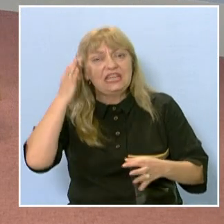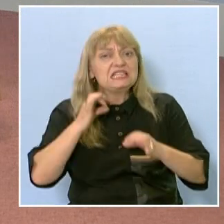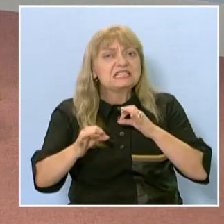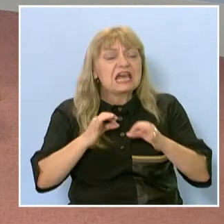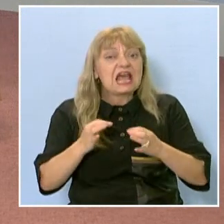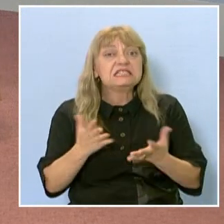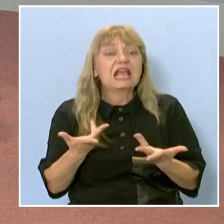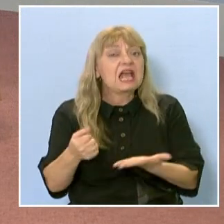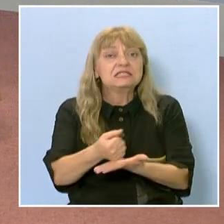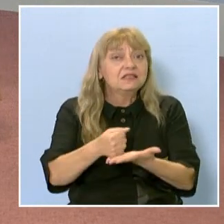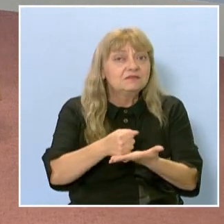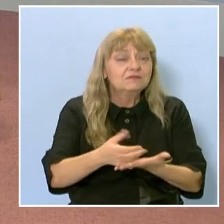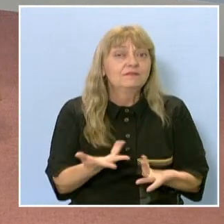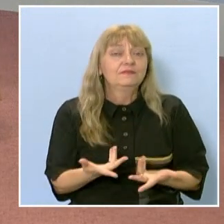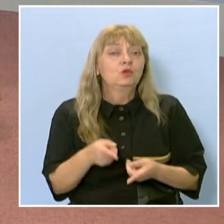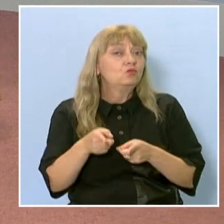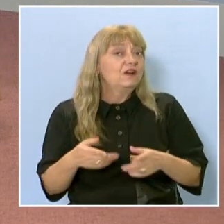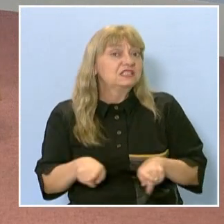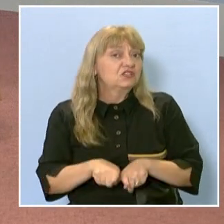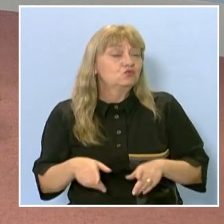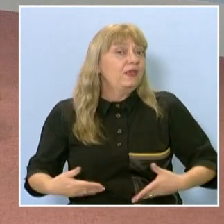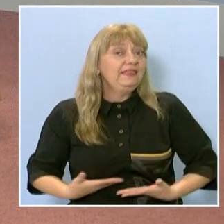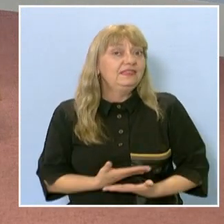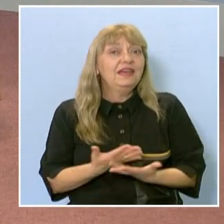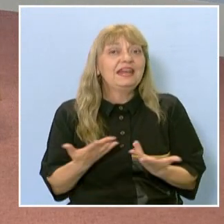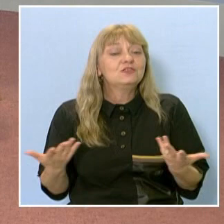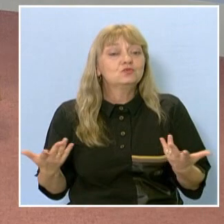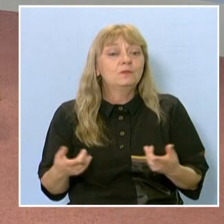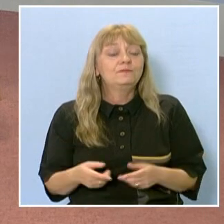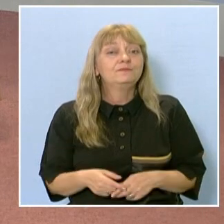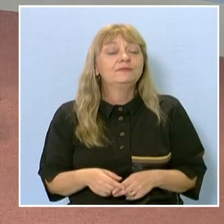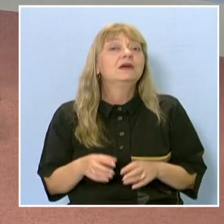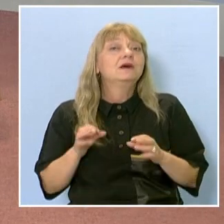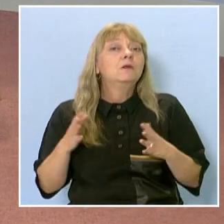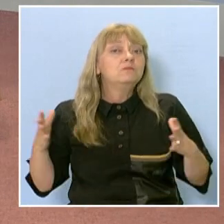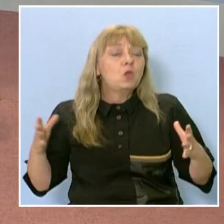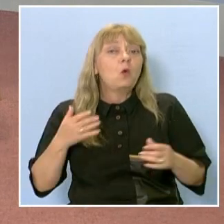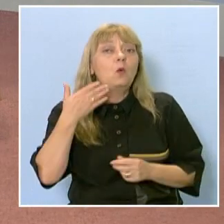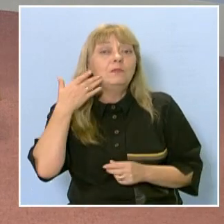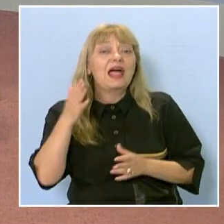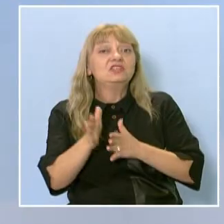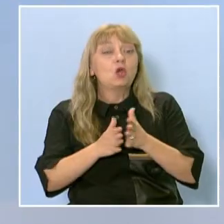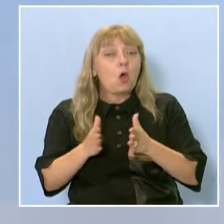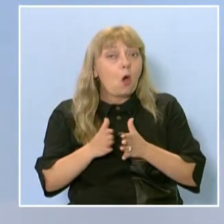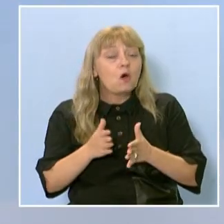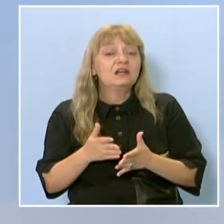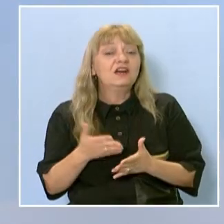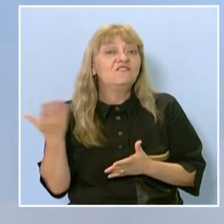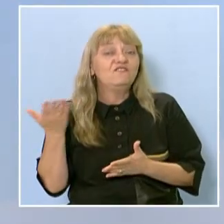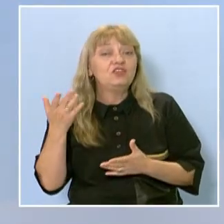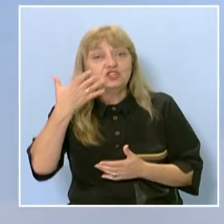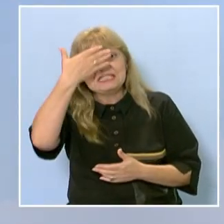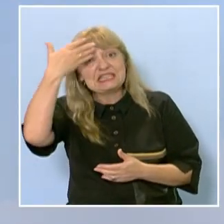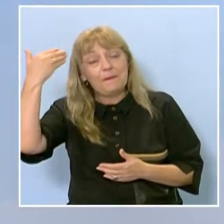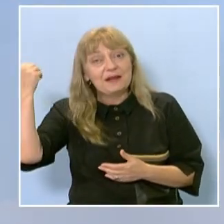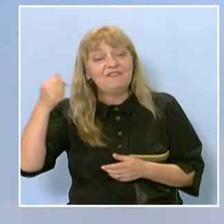много интересно. Да, всъщност доста млади хора вече забравят